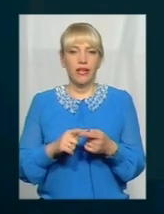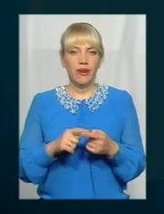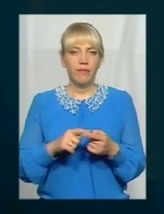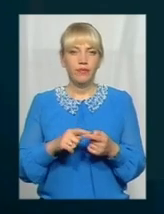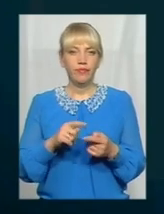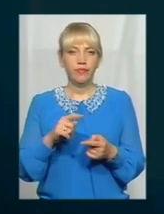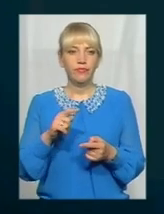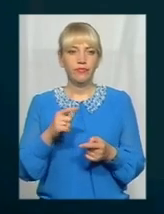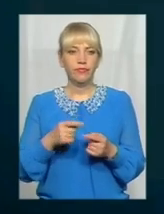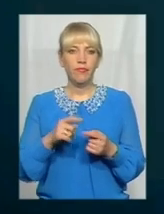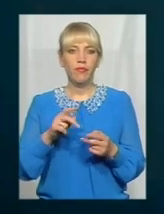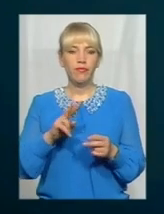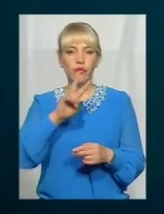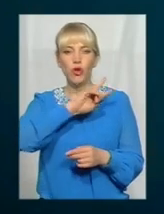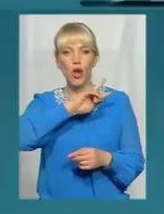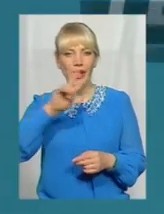в ці мікрорайони? Дякую.